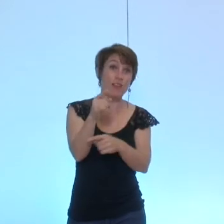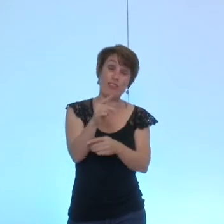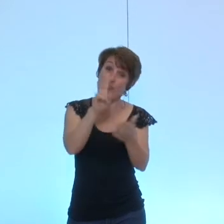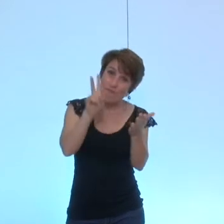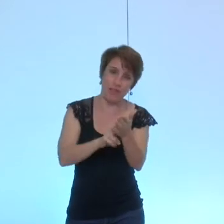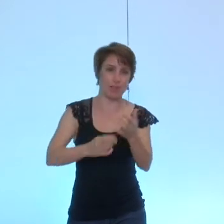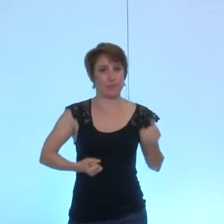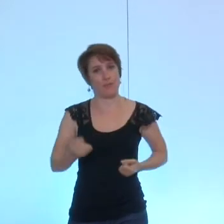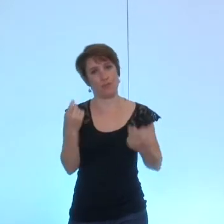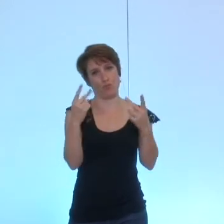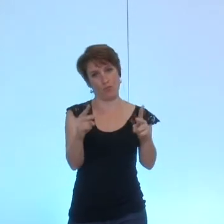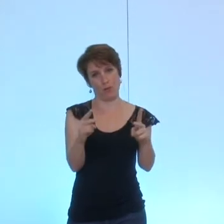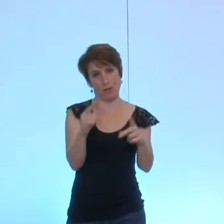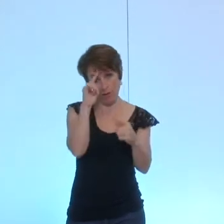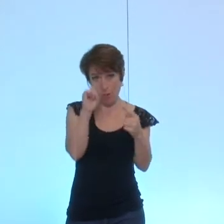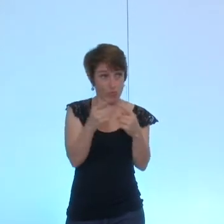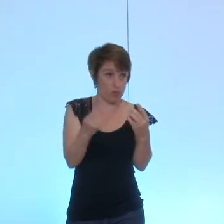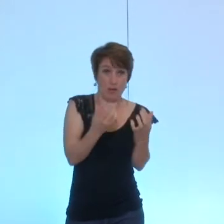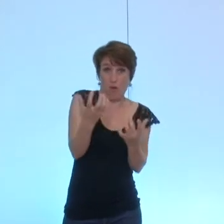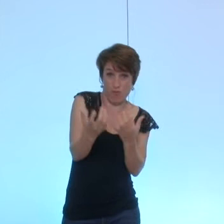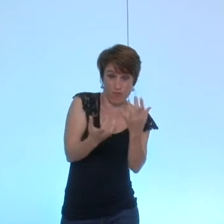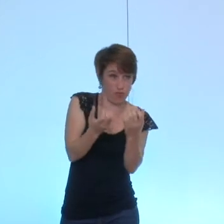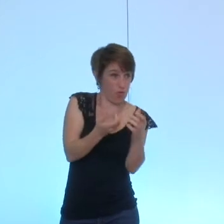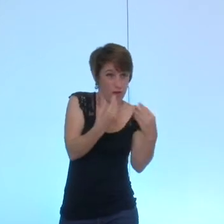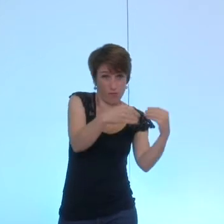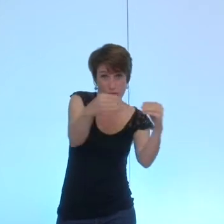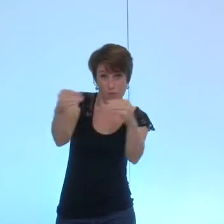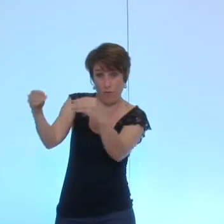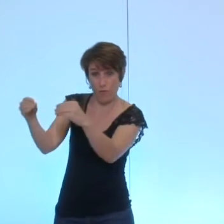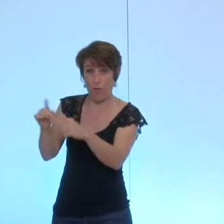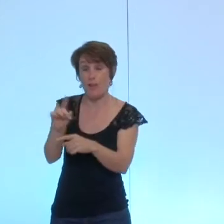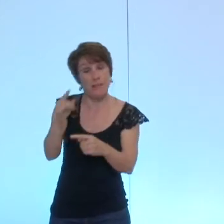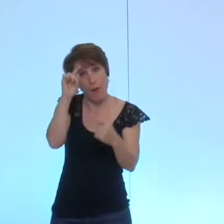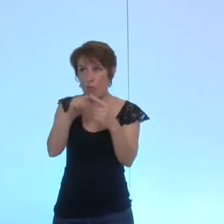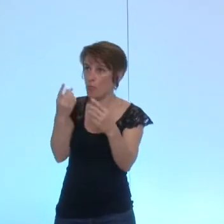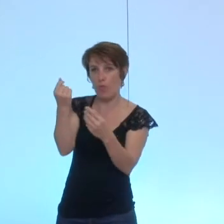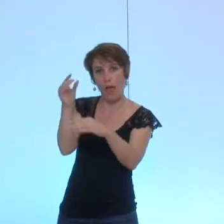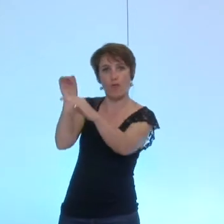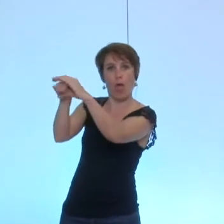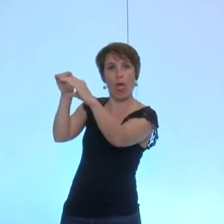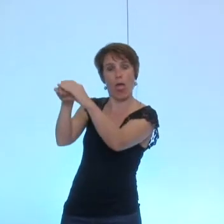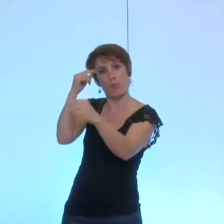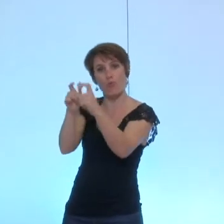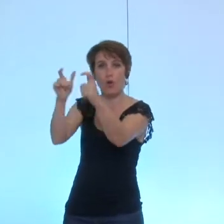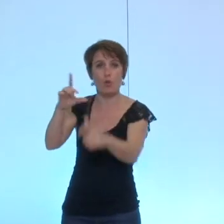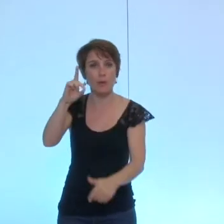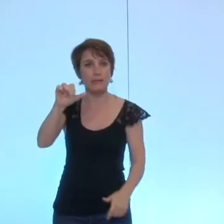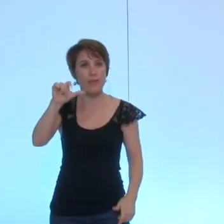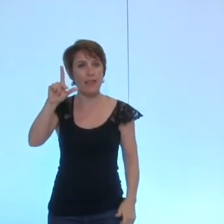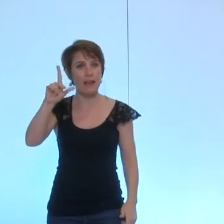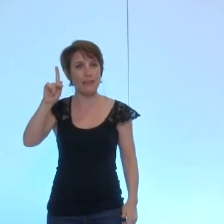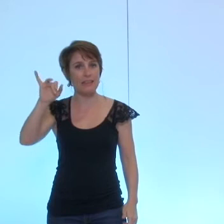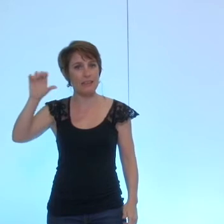elle est là pour fournir des calories et non pas pour fournir des dividendes à Dalkia alors à mon avis si vous faites cette démarche